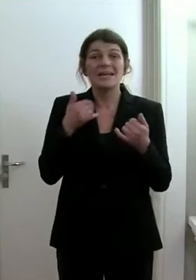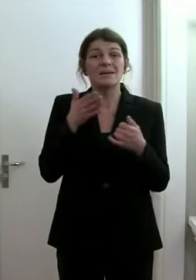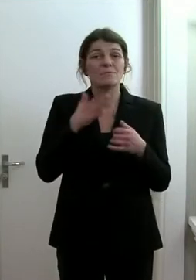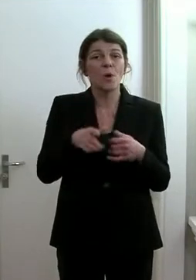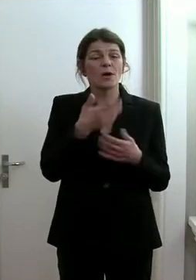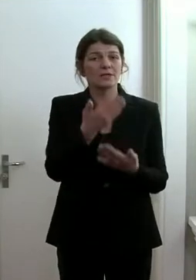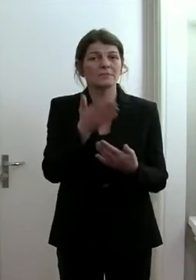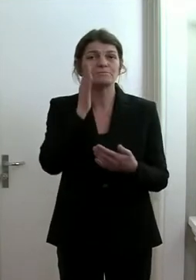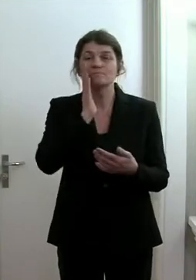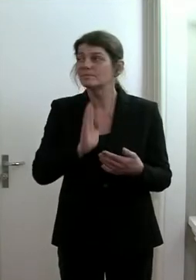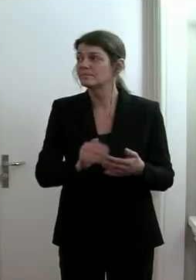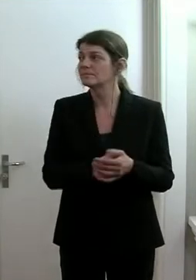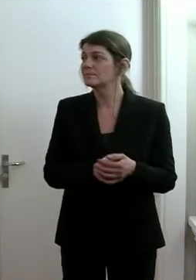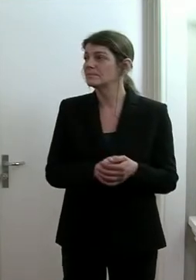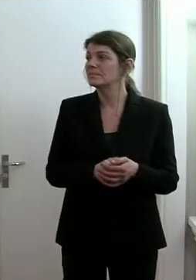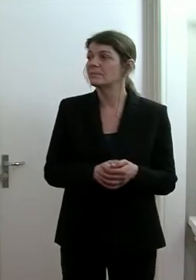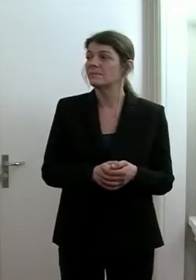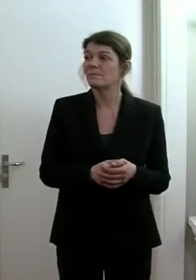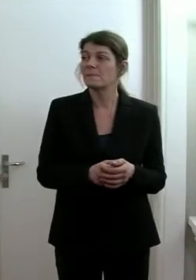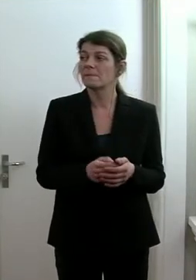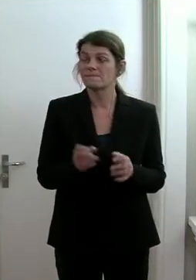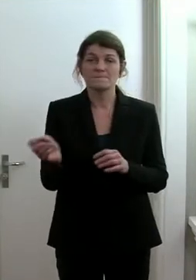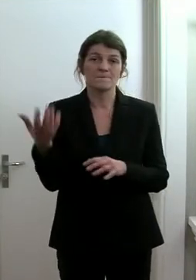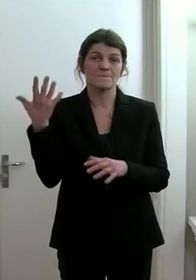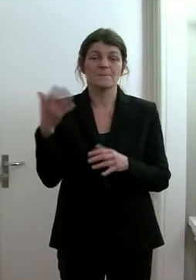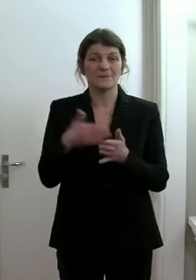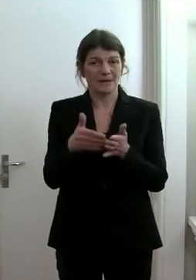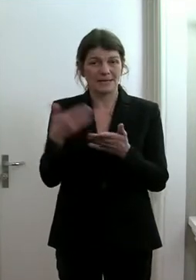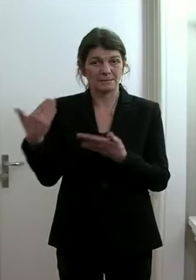um... Bitte.